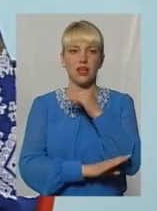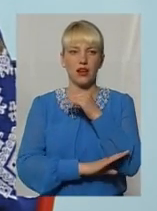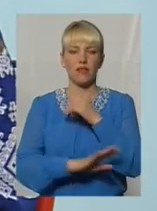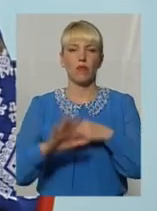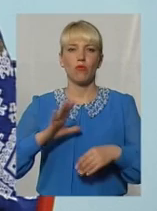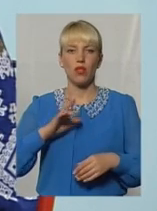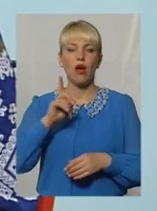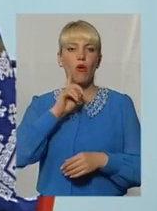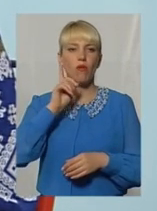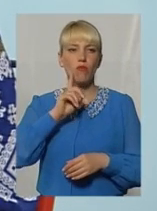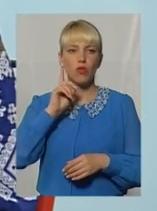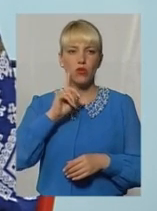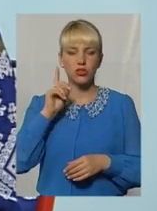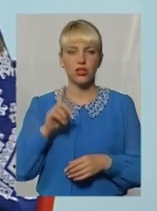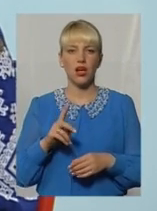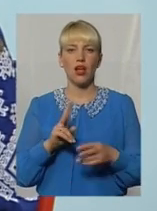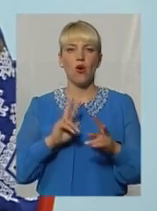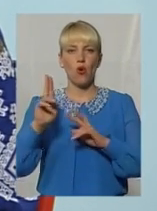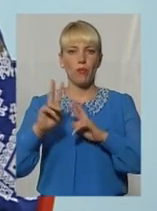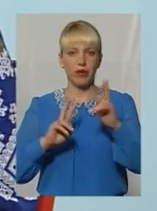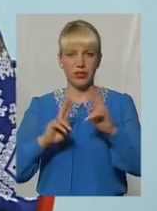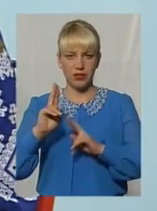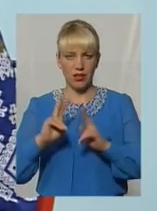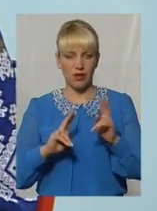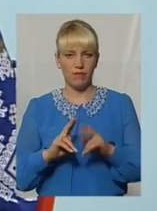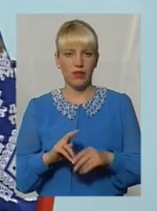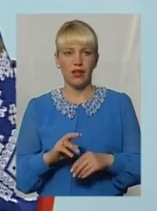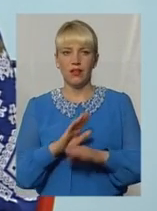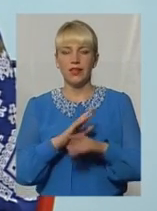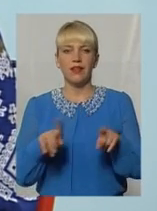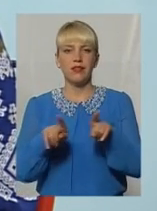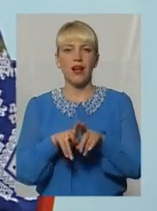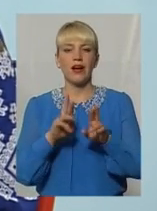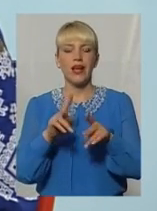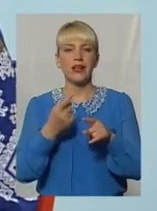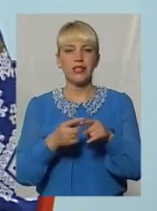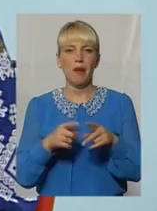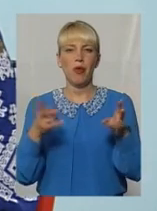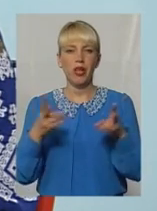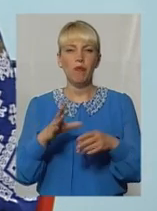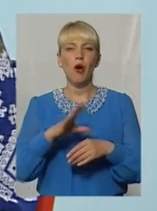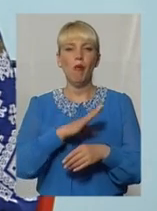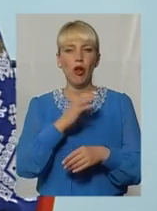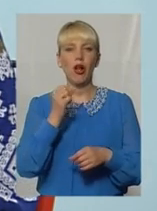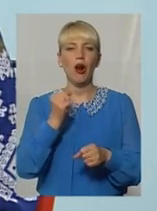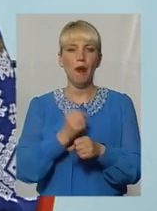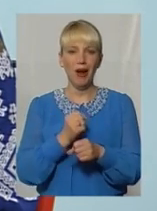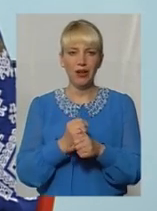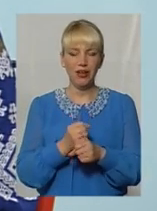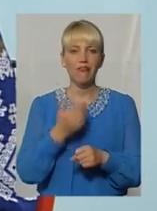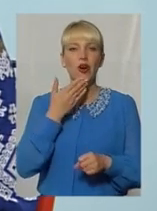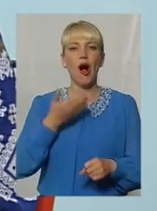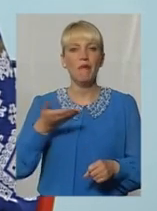омолоджена або обрізана не так, як це потрібно було робити. В